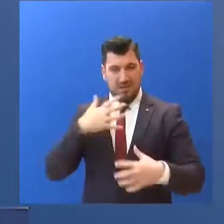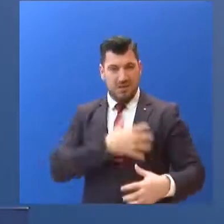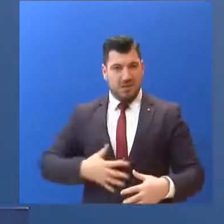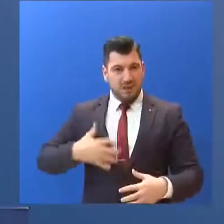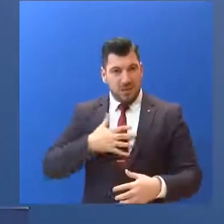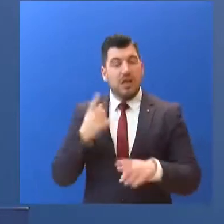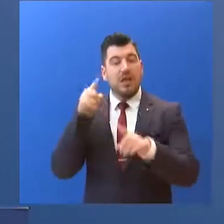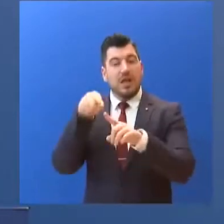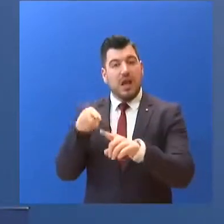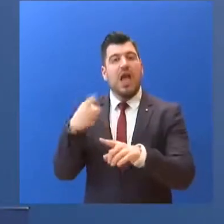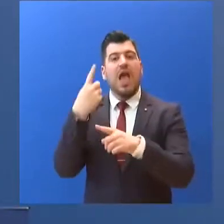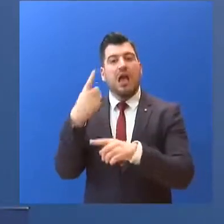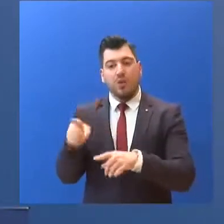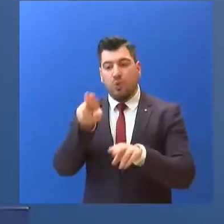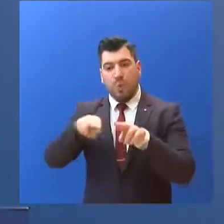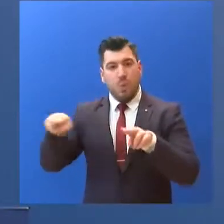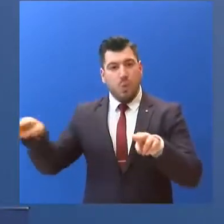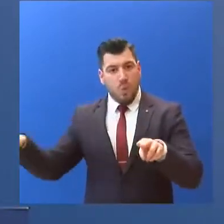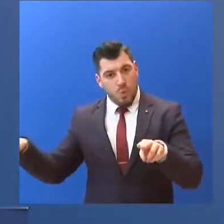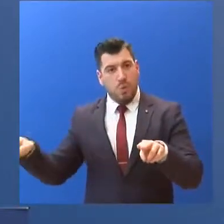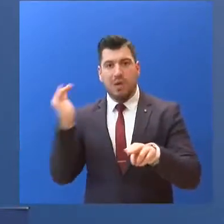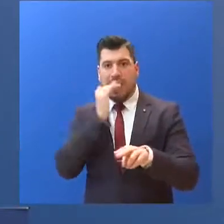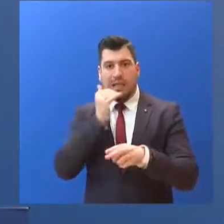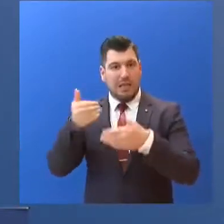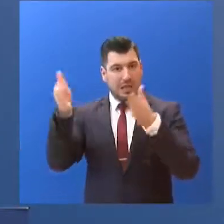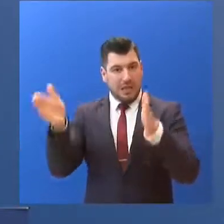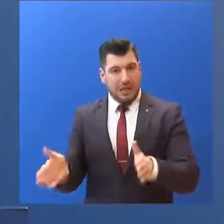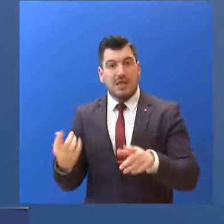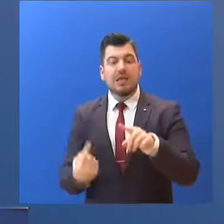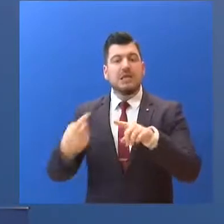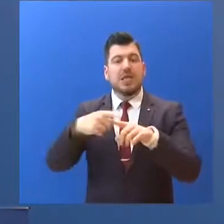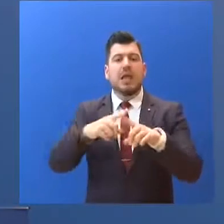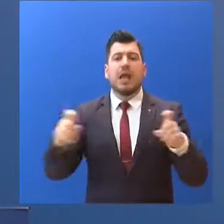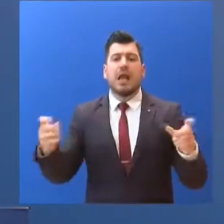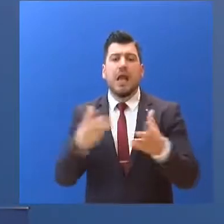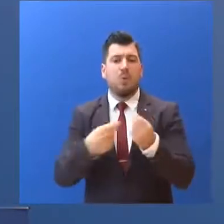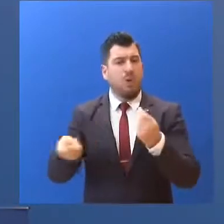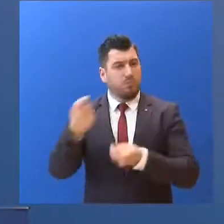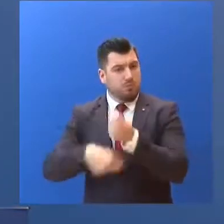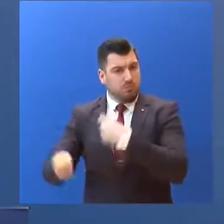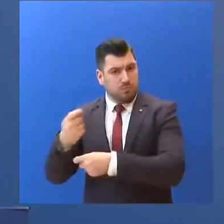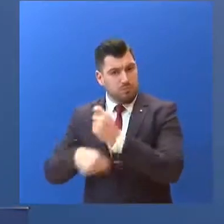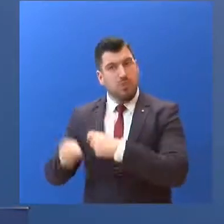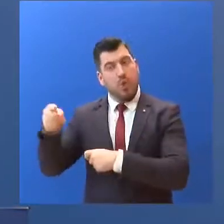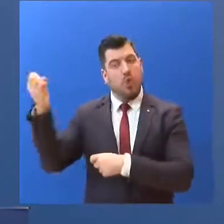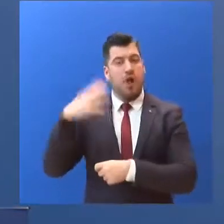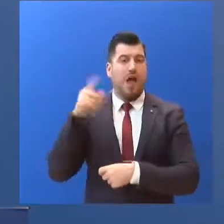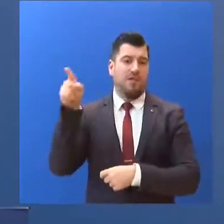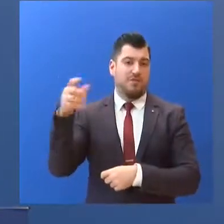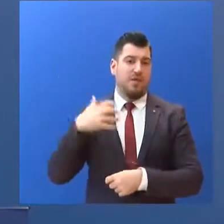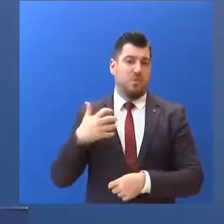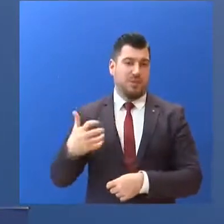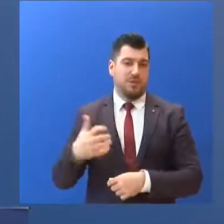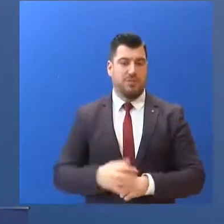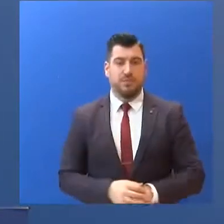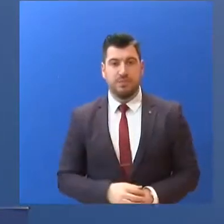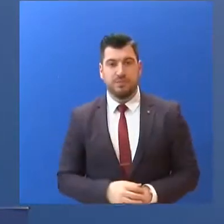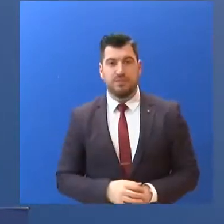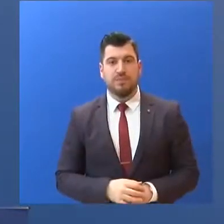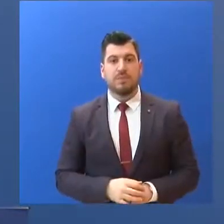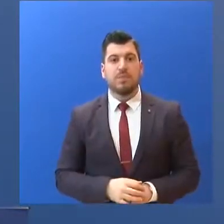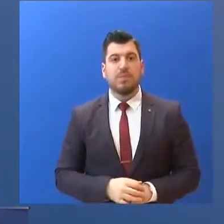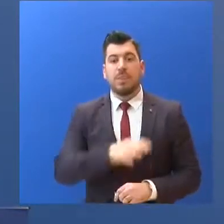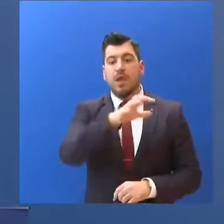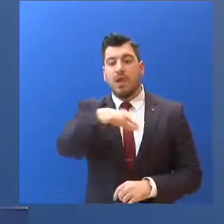κλίνες μονάδας εντατικής θεραπείας... καθώς και σημαντικές ποσότητες αναλώσιμων υλικών. Σημειώνεται ακόμη ότι οι μονάδες του